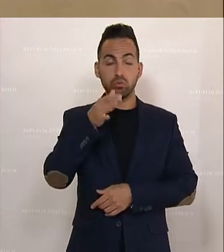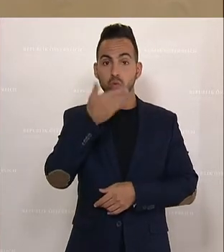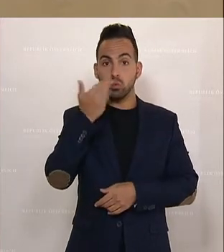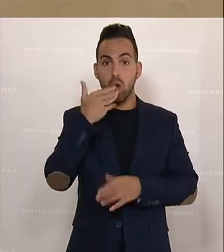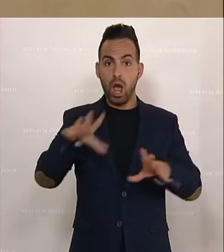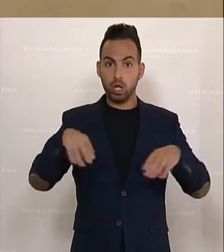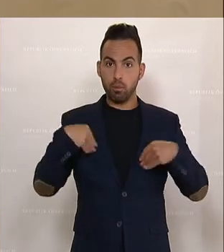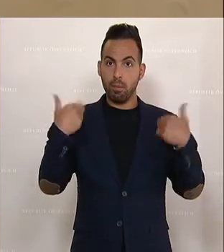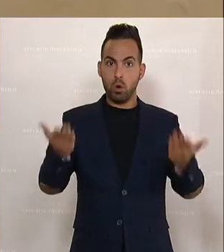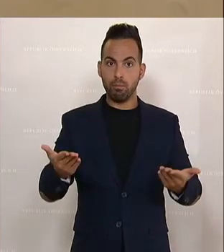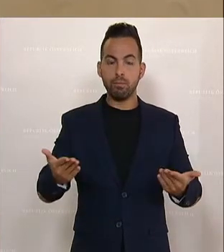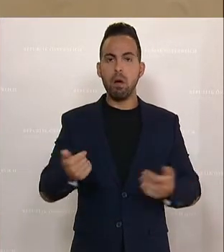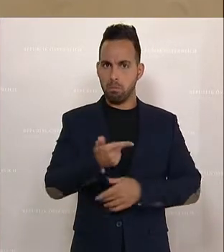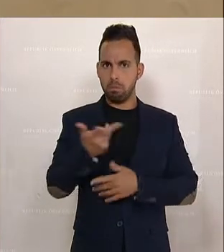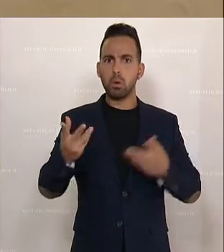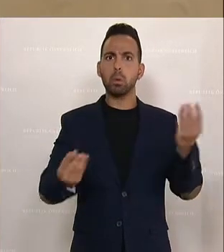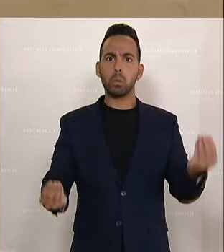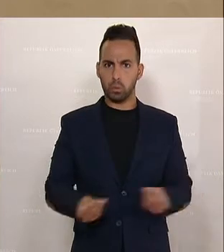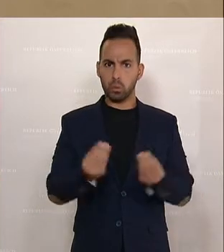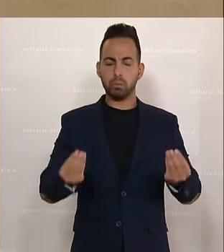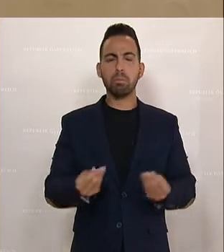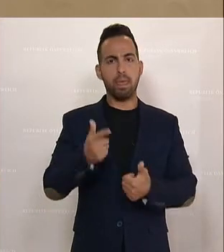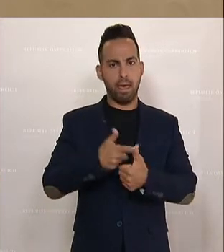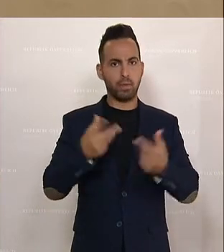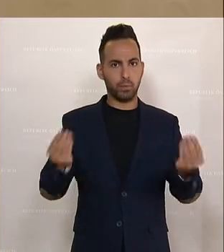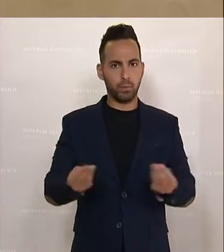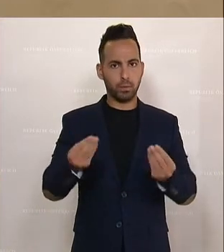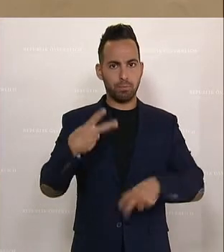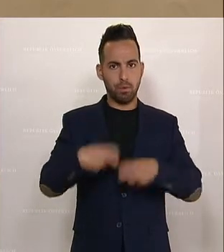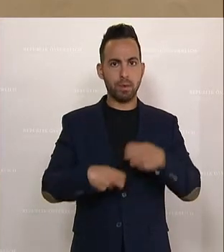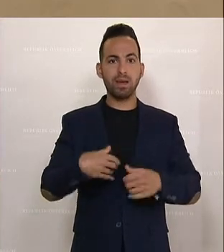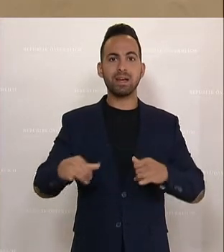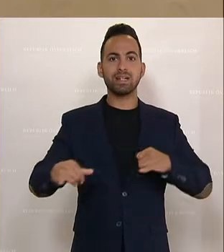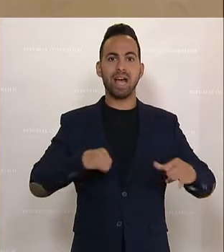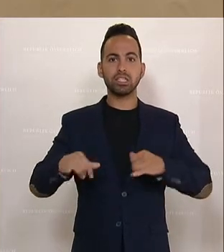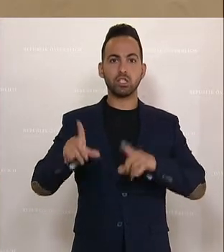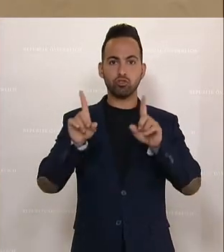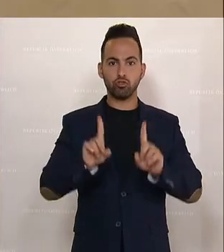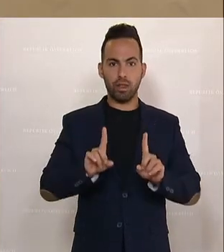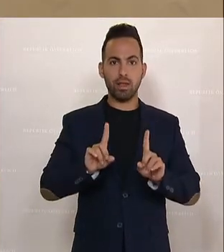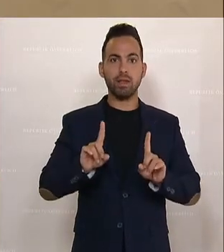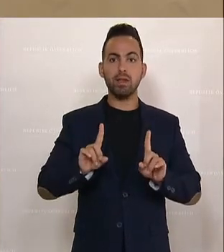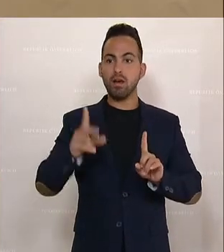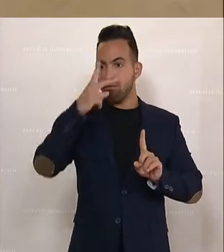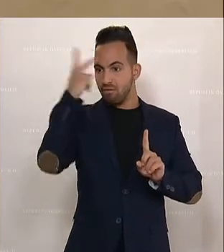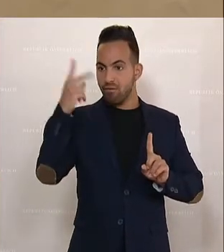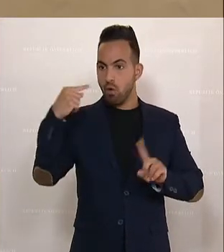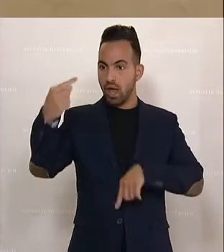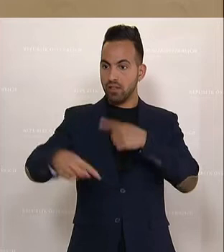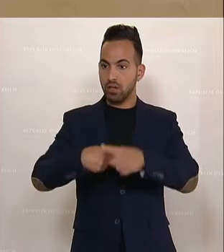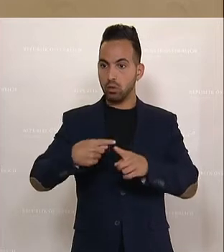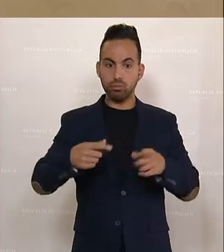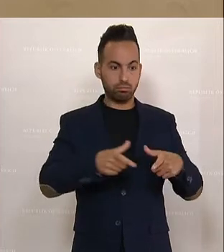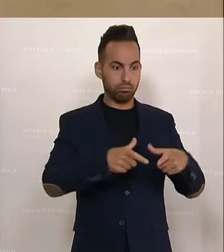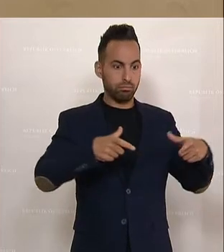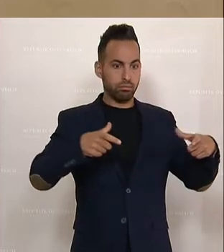verschiedene Gründe. Einer davon ist, dass die Entwicklung der Kassenstellen nicht mit der demografischen Entwicklung entsprechend mitgezogen